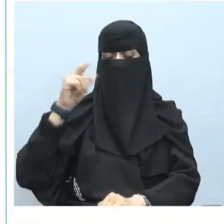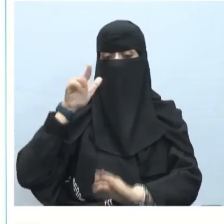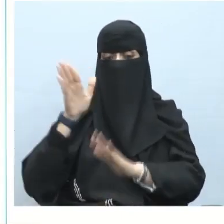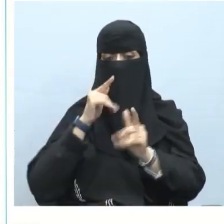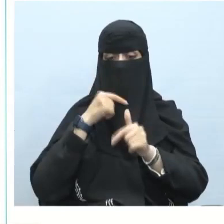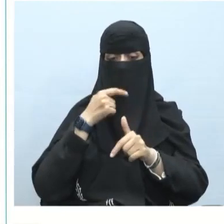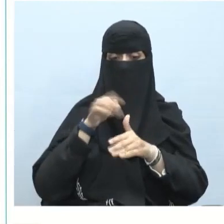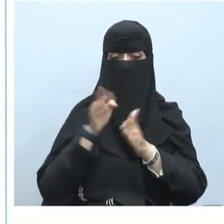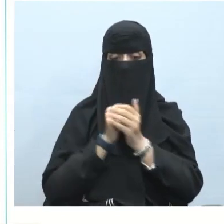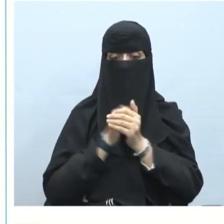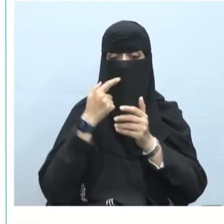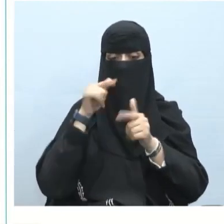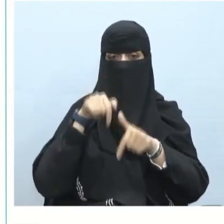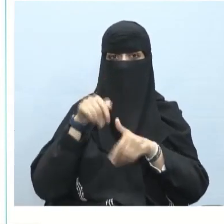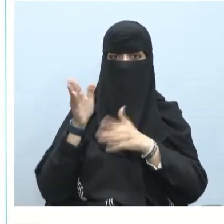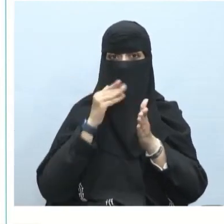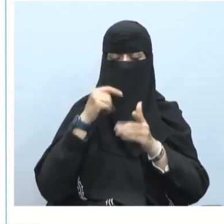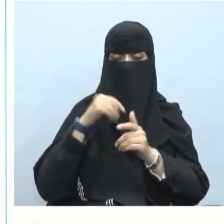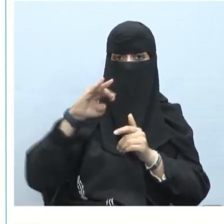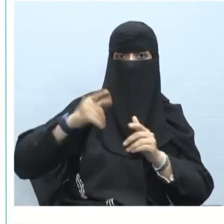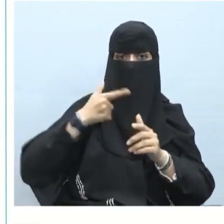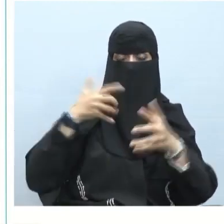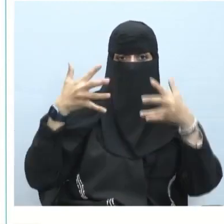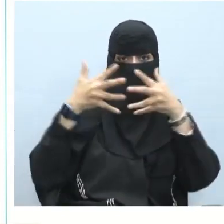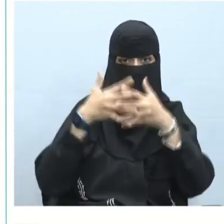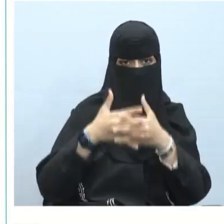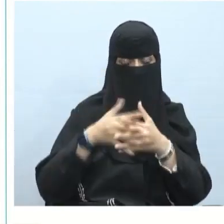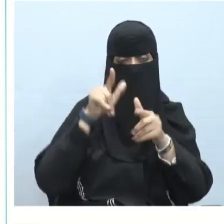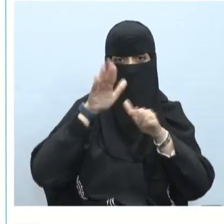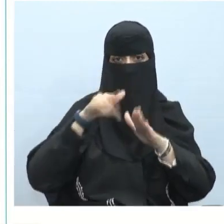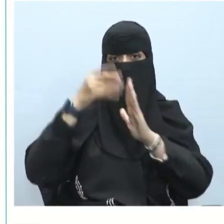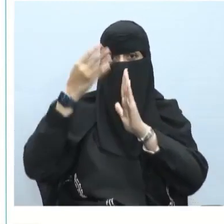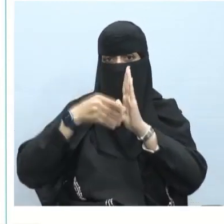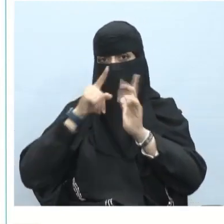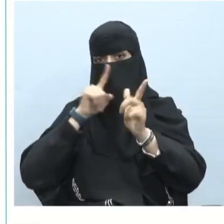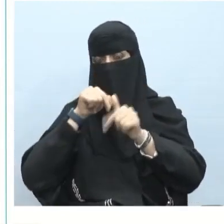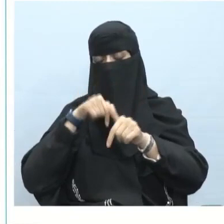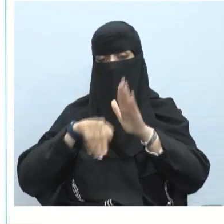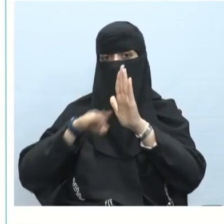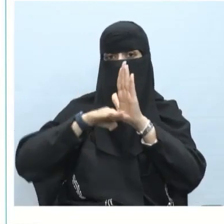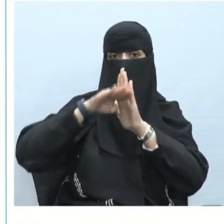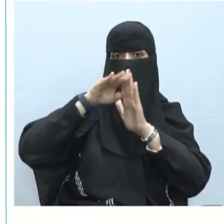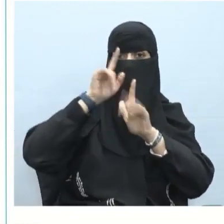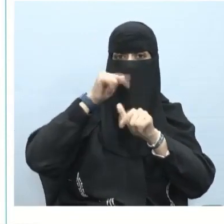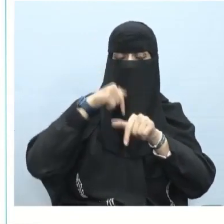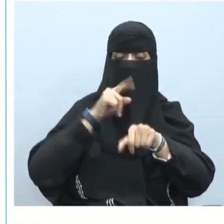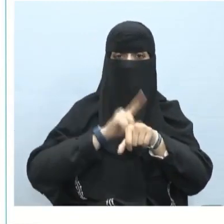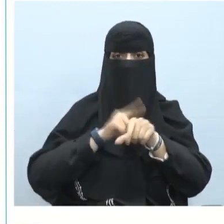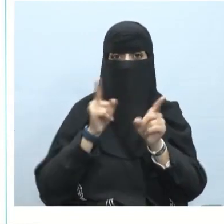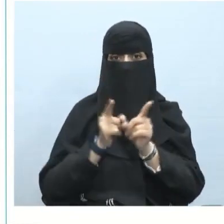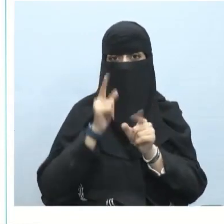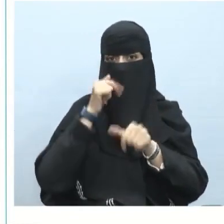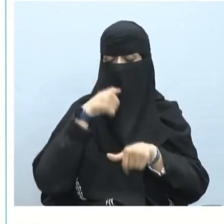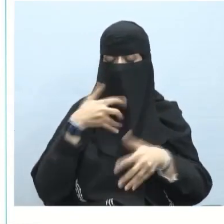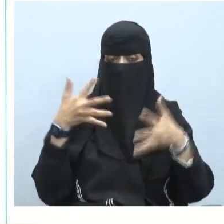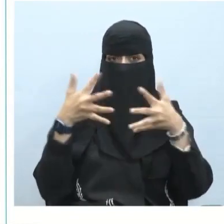ترتيب زمني سواء كان المجيء لمحمد أولا أو حمد هنا أيضا اشتراك في الحكم